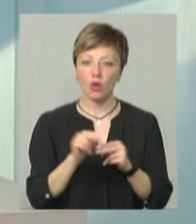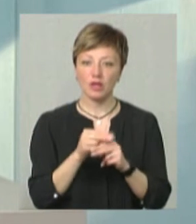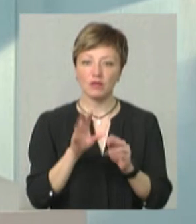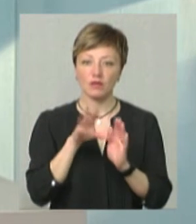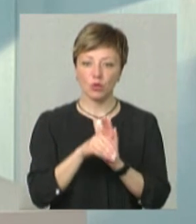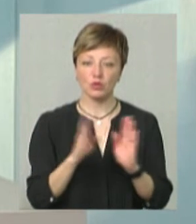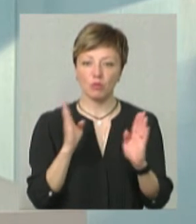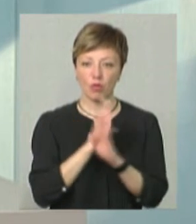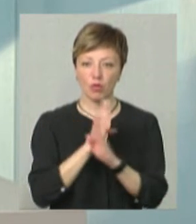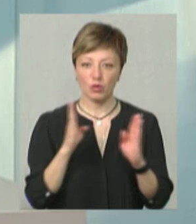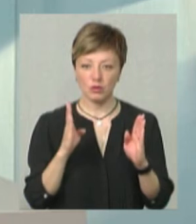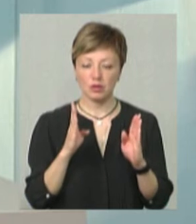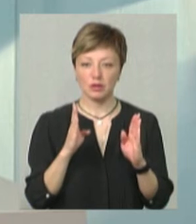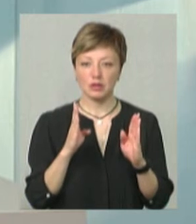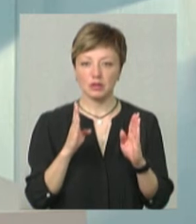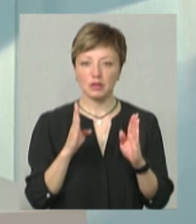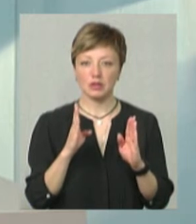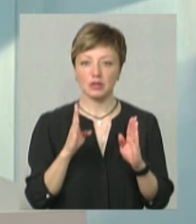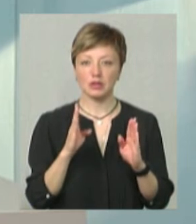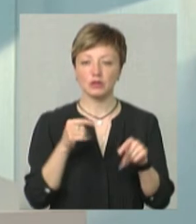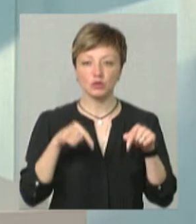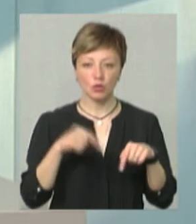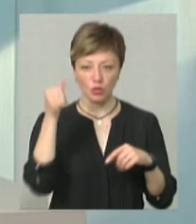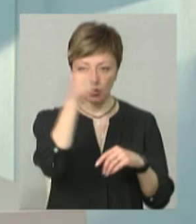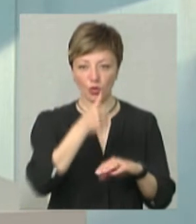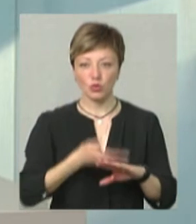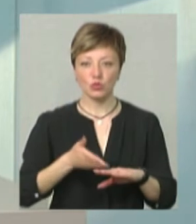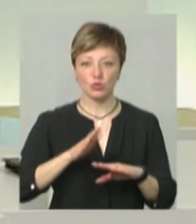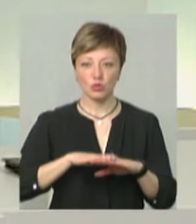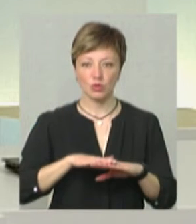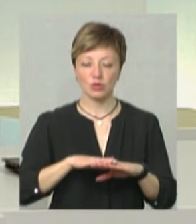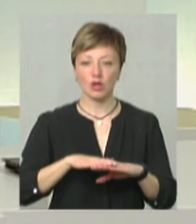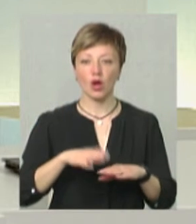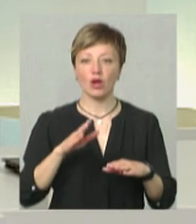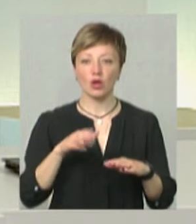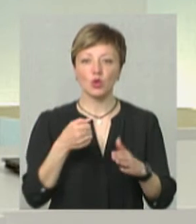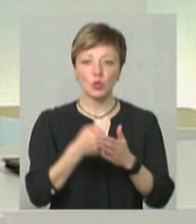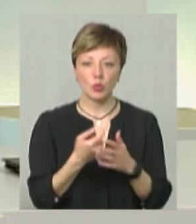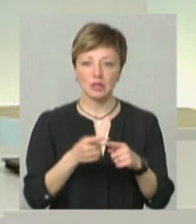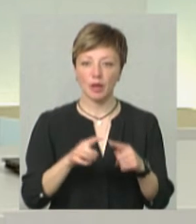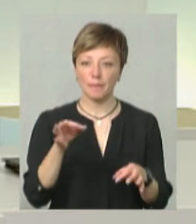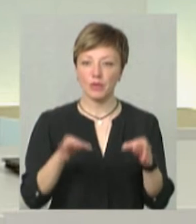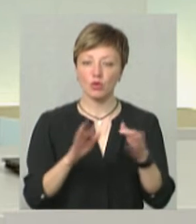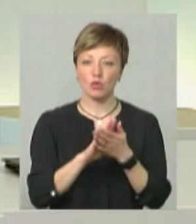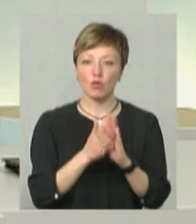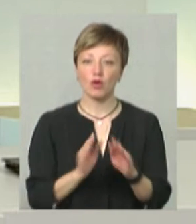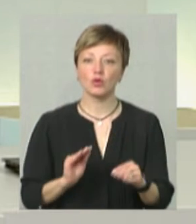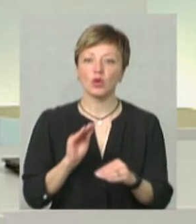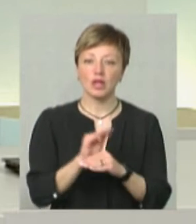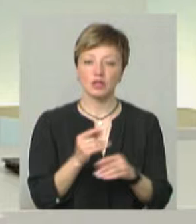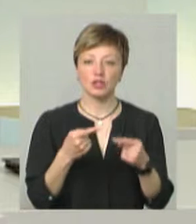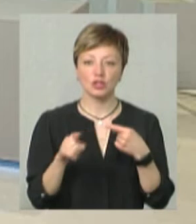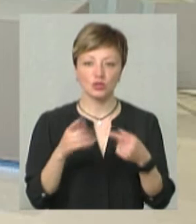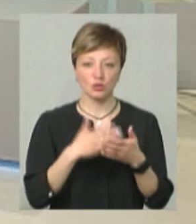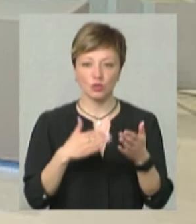вносять ці погодні умови. І цього року труднощі до них, до цих природних умов додалися ще й